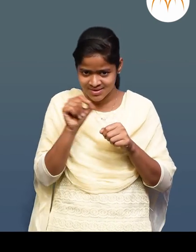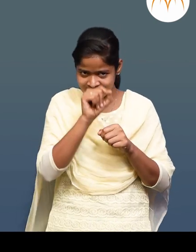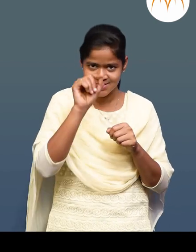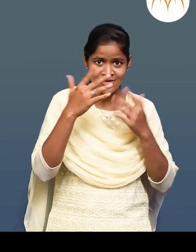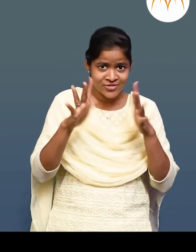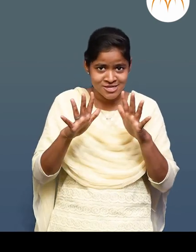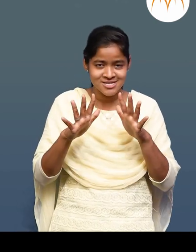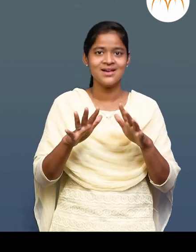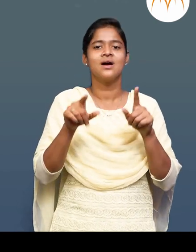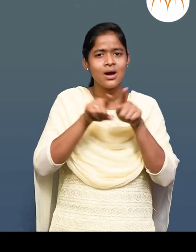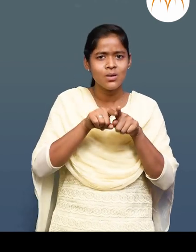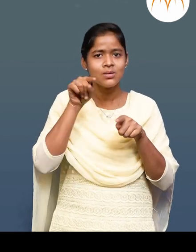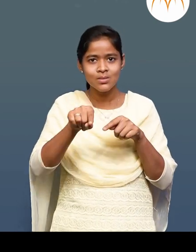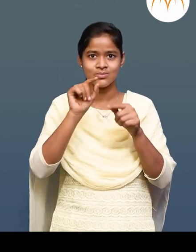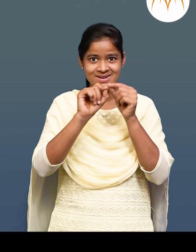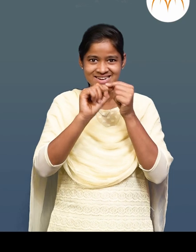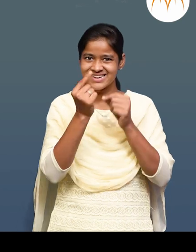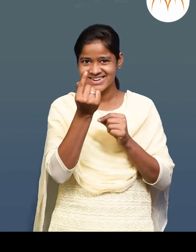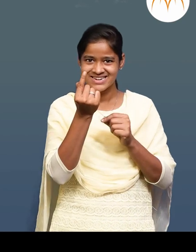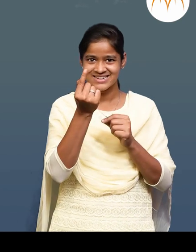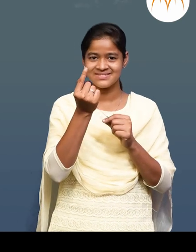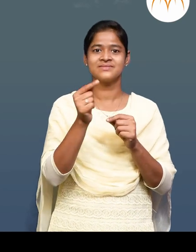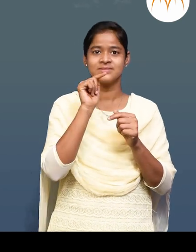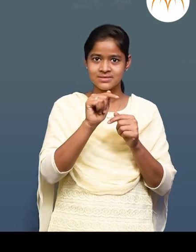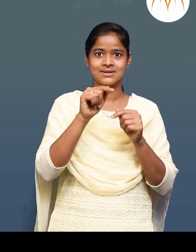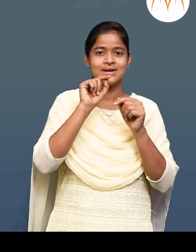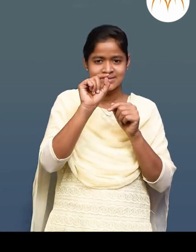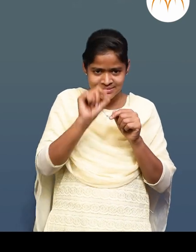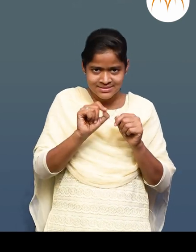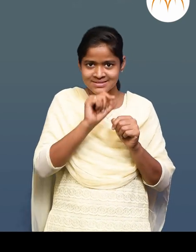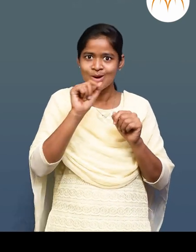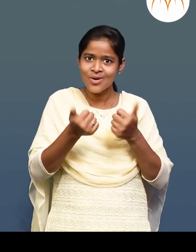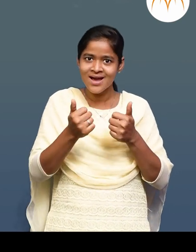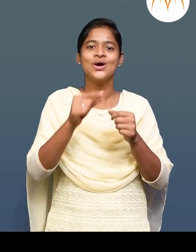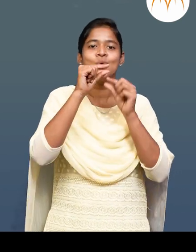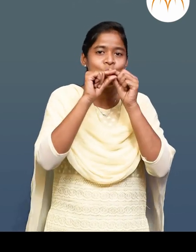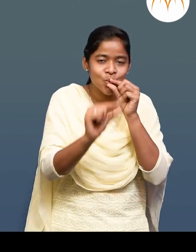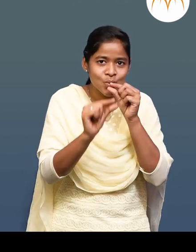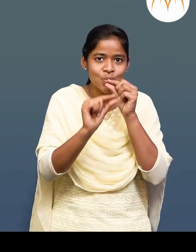हेच आकार आपन काड़या किमा स्ट्रोव अपरून सुध्धा काड़ु शकतु